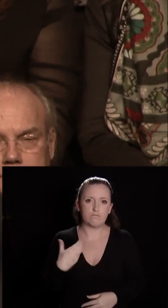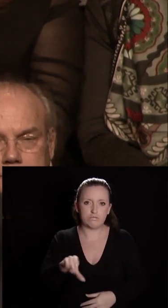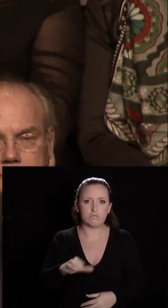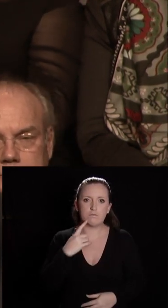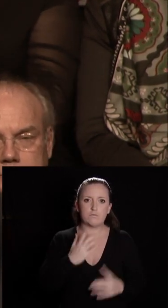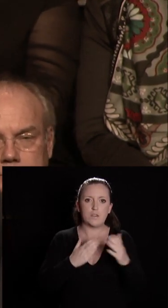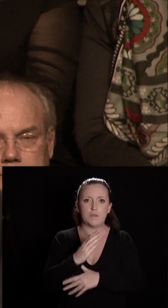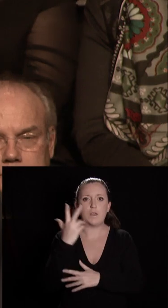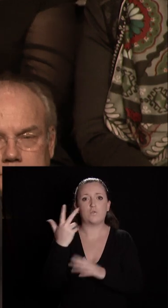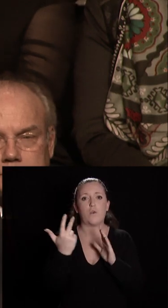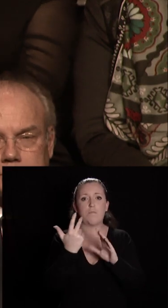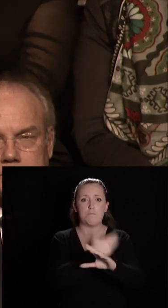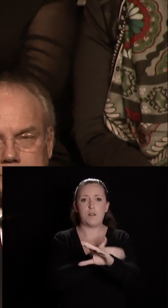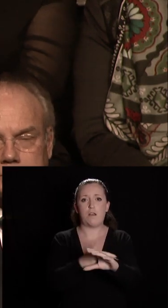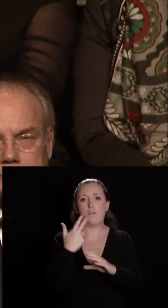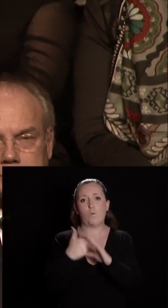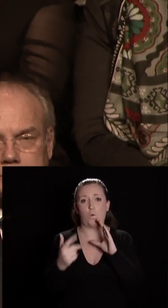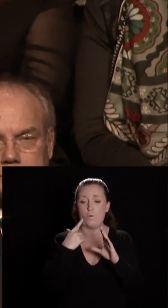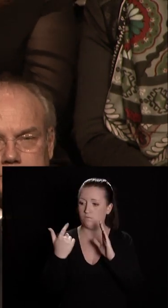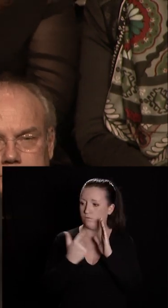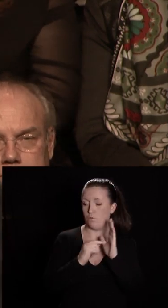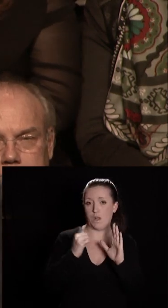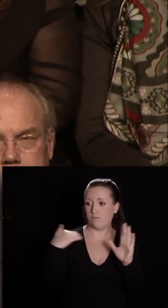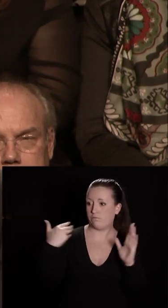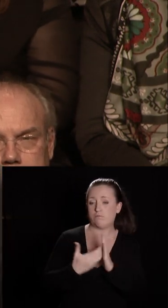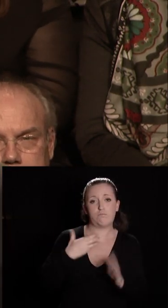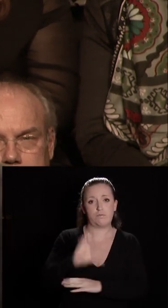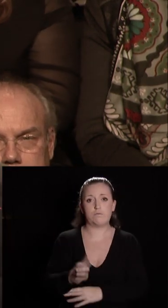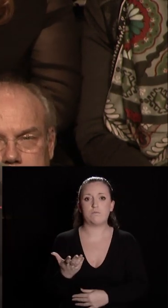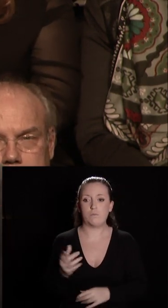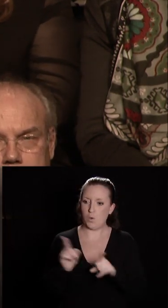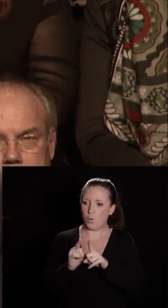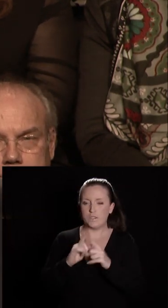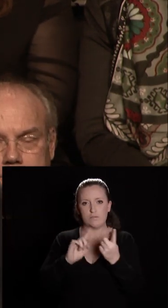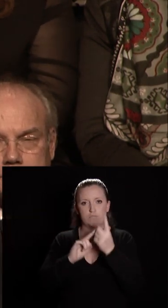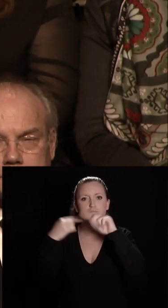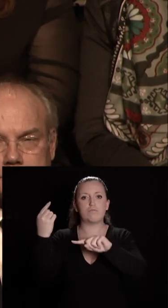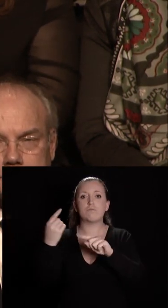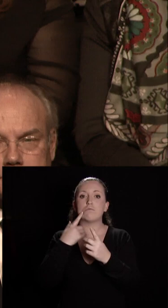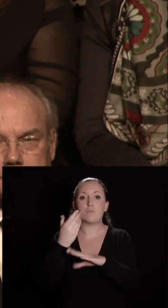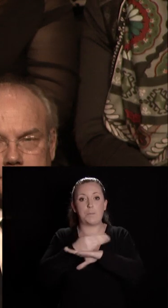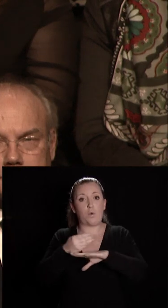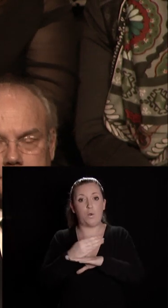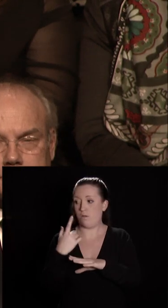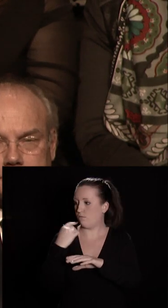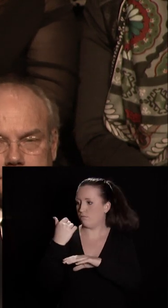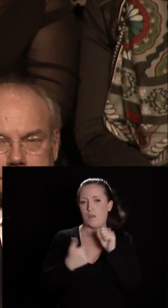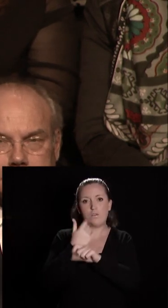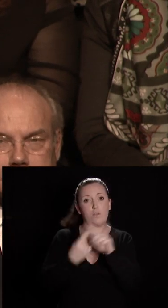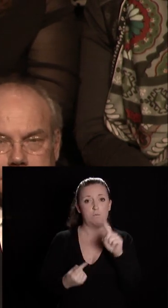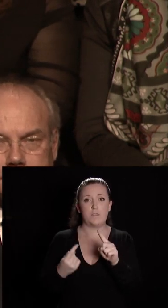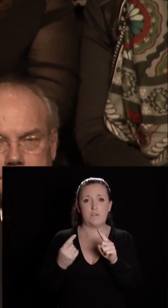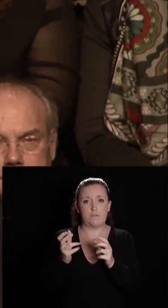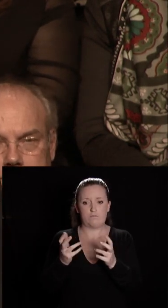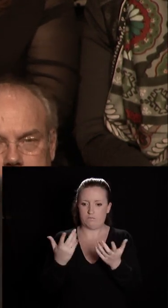depuis 2001. Tout cela porte la dynamique. Et puis, il y eu le passage en métropole il y a un an et demi, qui a donné un coup